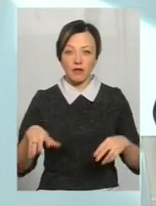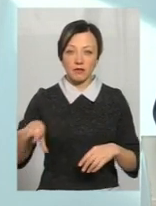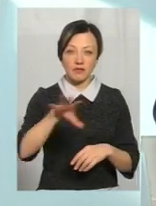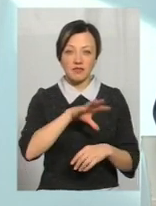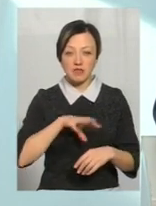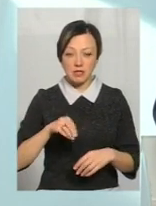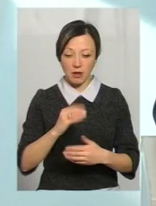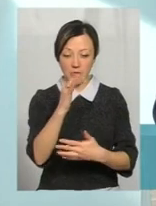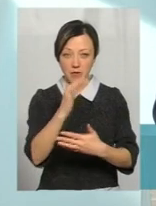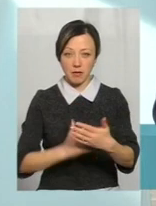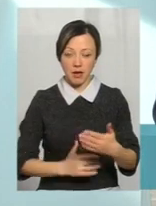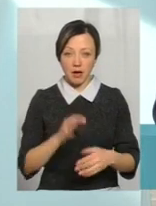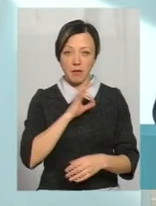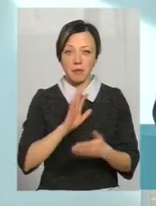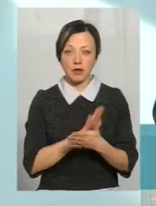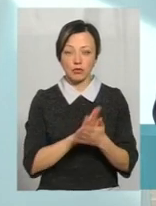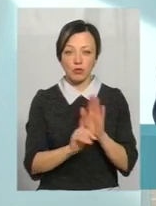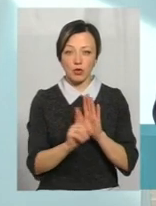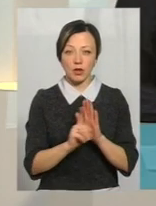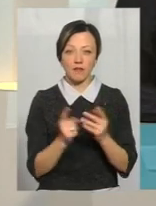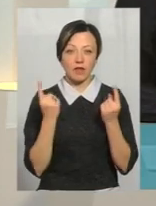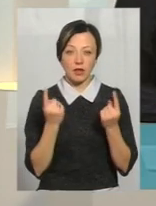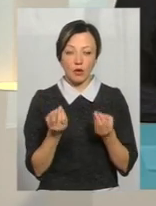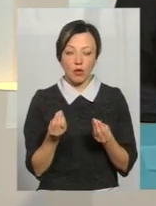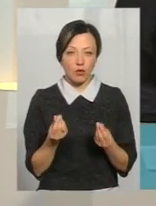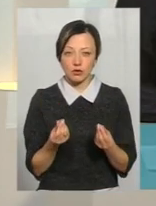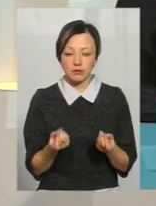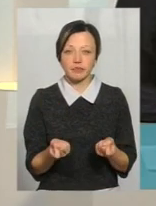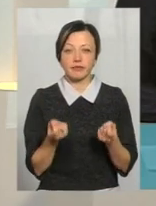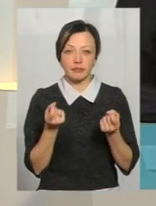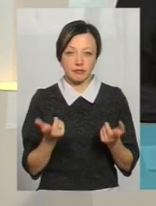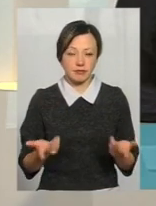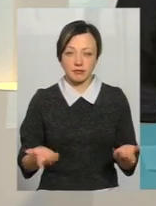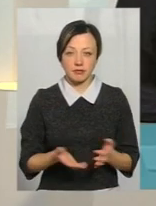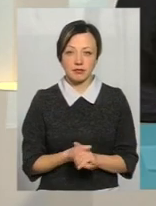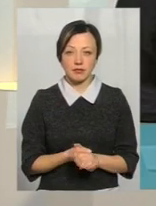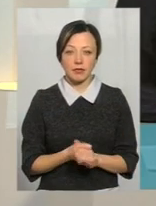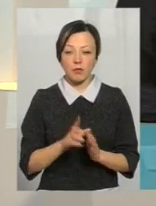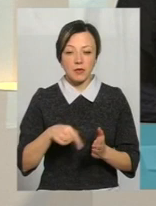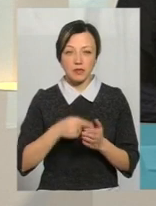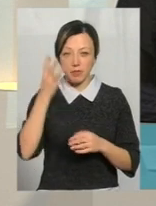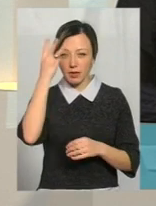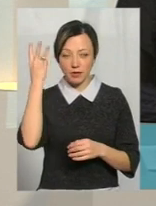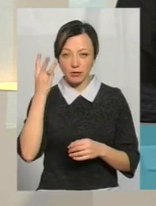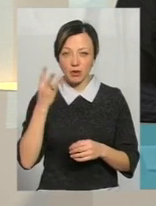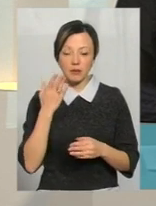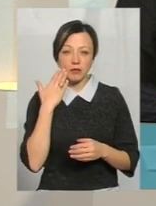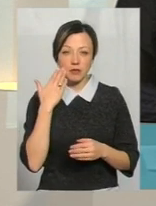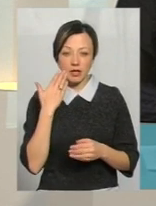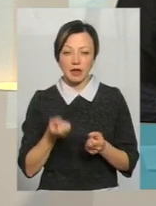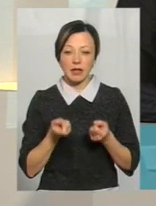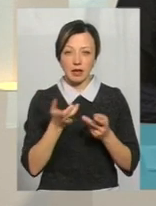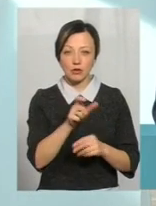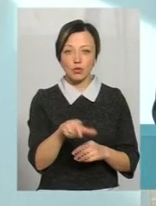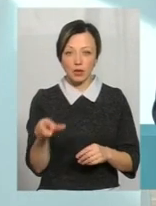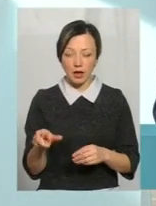весь пільговий проїзд, це дуже великі кошти і на сьогодні у нас в місті Хмельницькому орієнтовна кількість